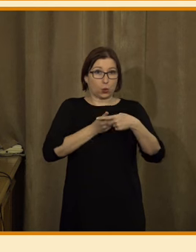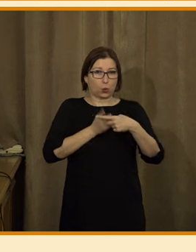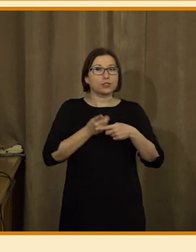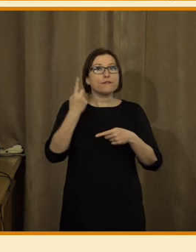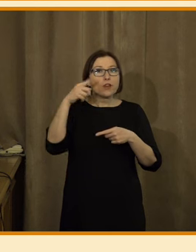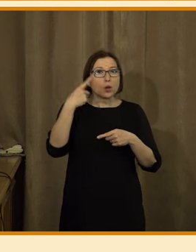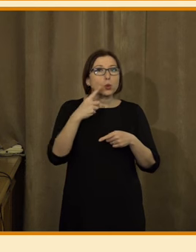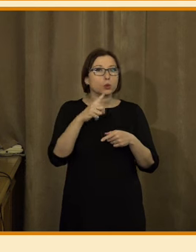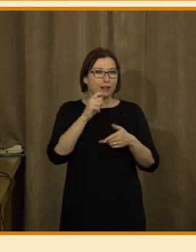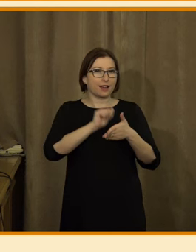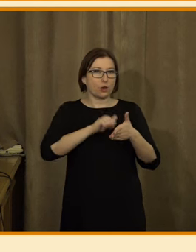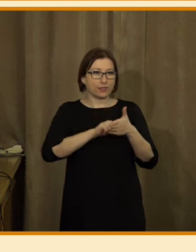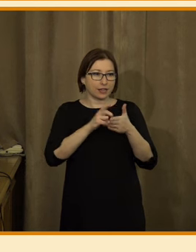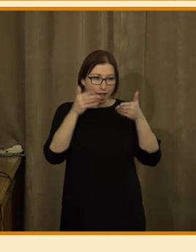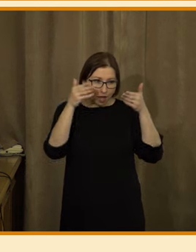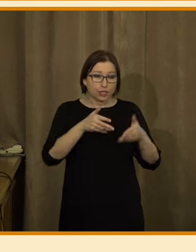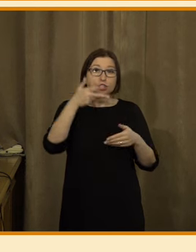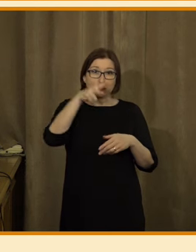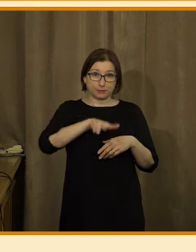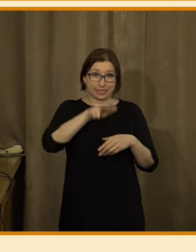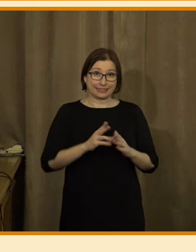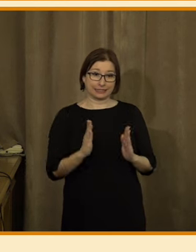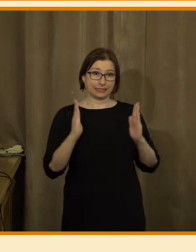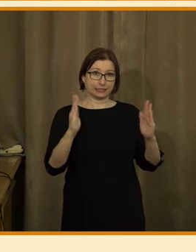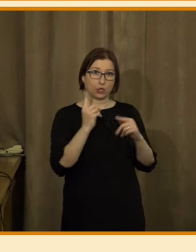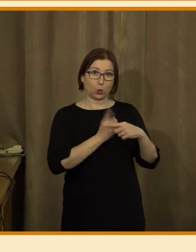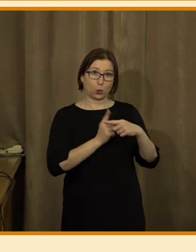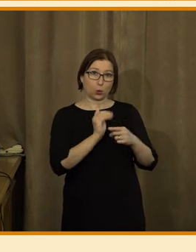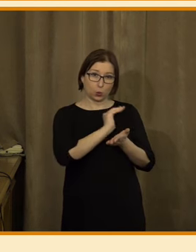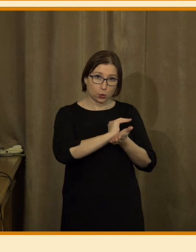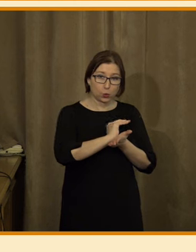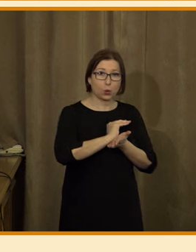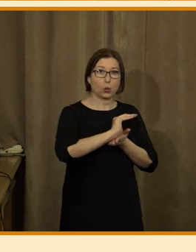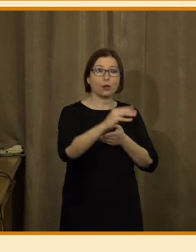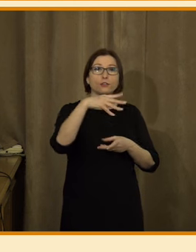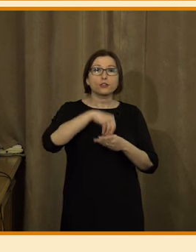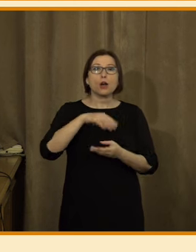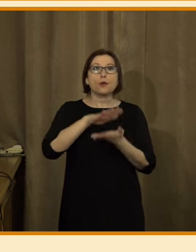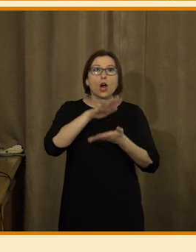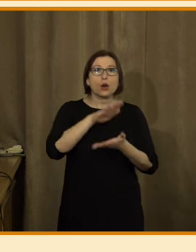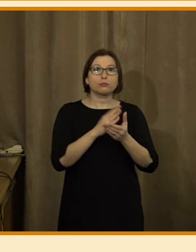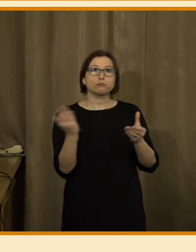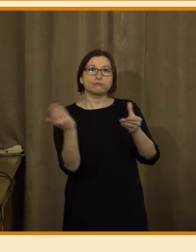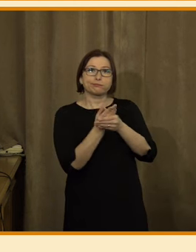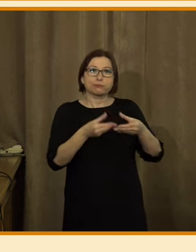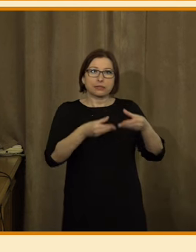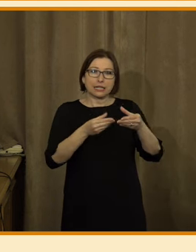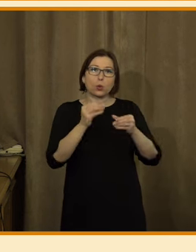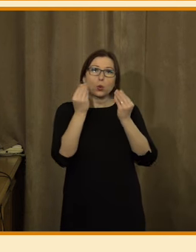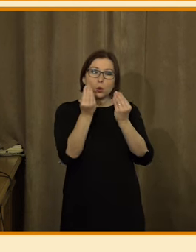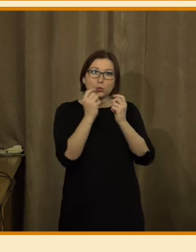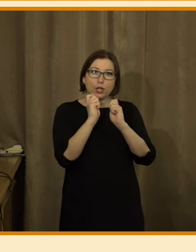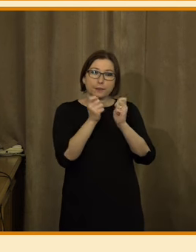fakultě žurnalistiky, kde jsme jednak připravili poměrně obsáhlá skripta věnovaná právě